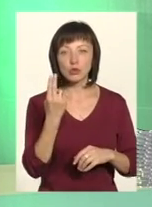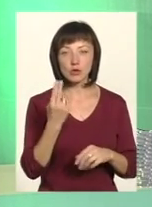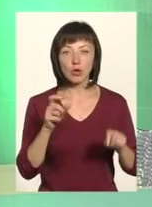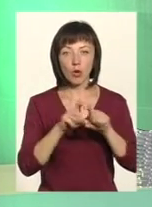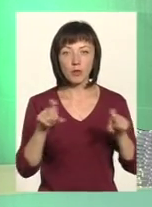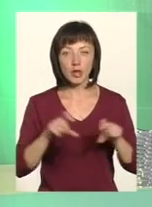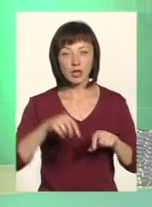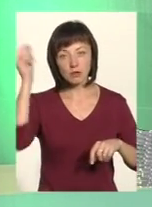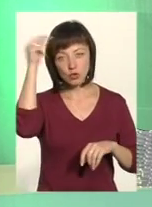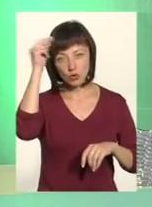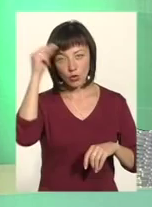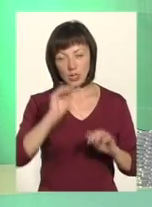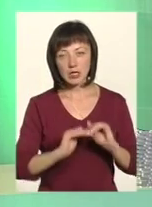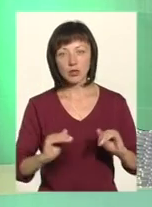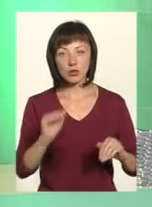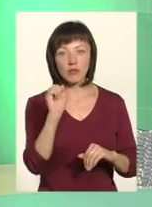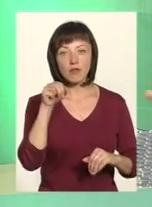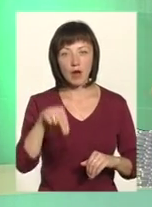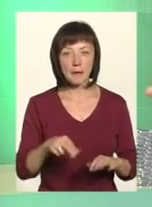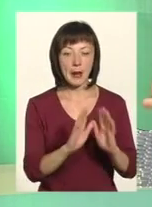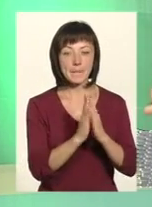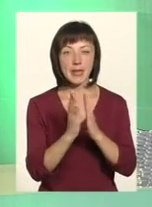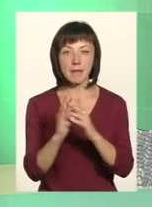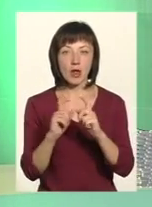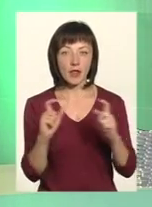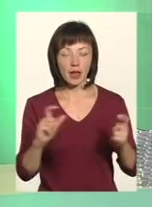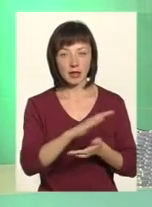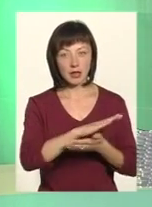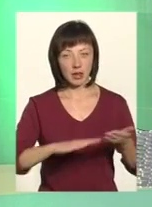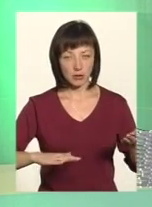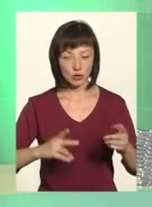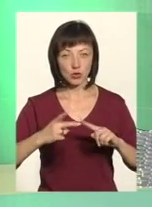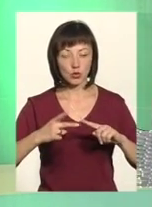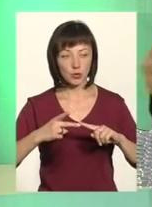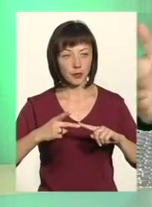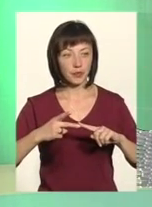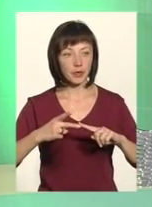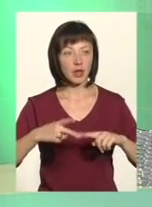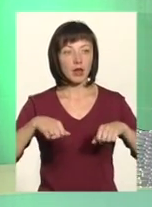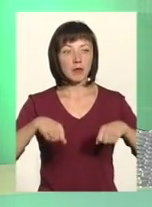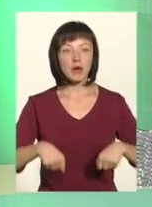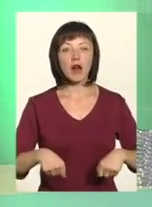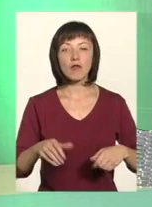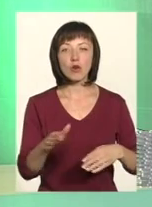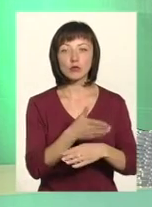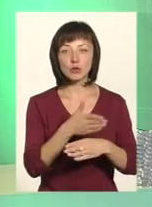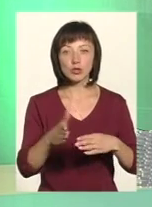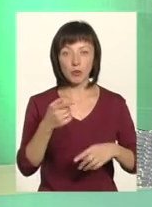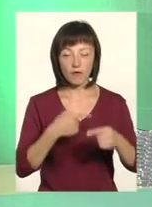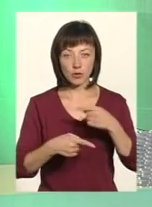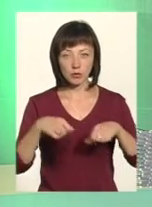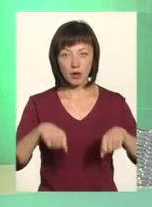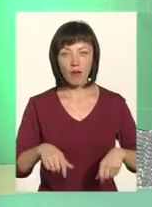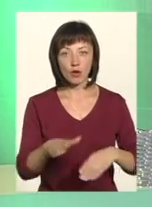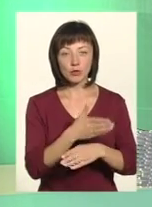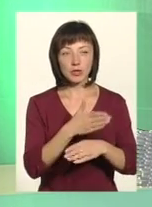'єктів, школа, садочок, фаб, бібліотеки і так далі. Оце вони збережить. Друге, право розпоражатись, повернуть право розпоражатись і